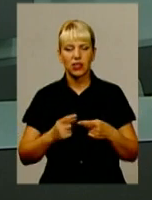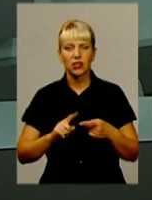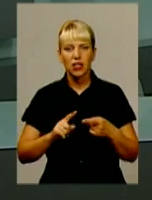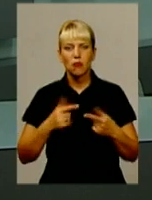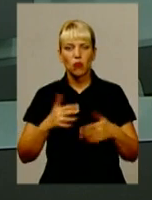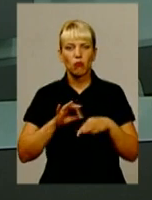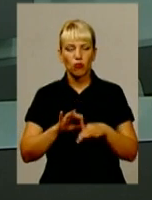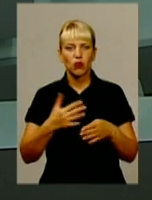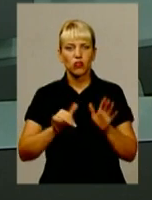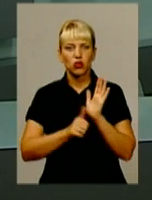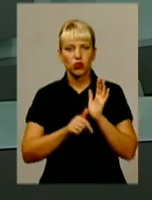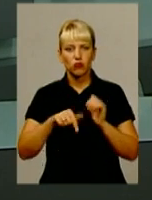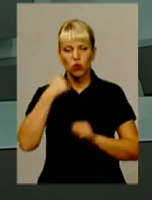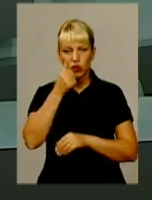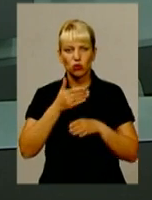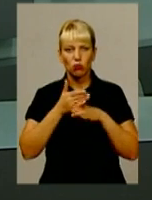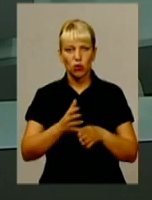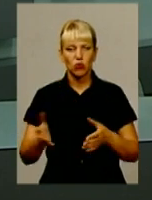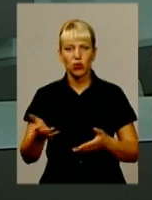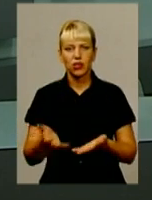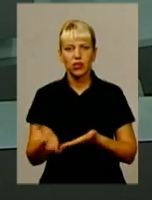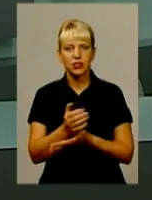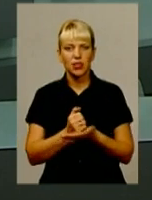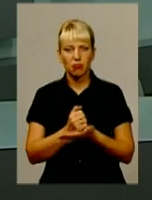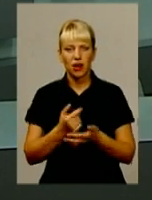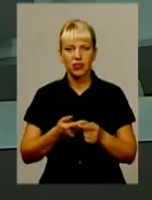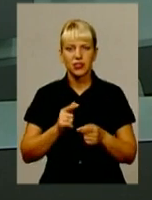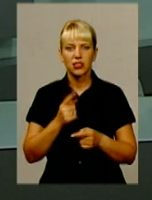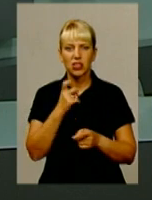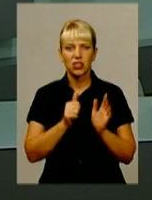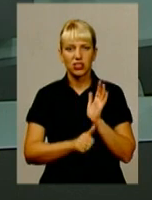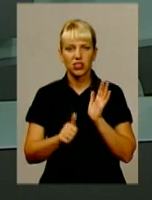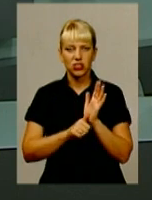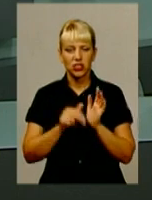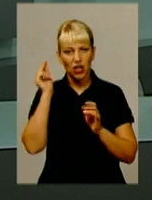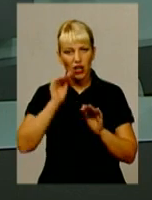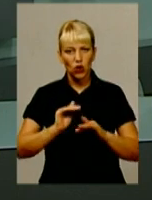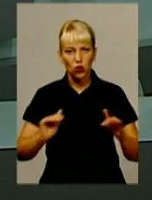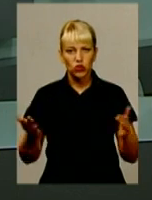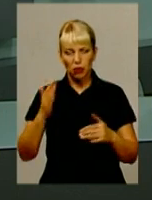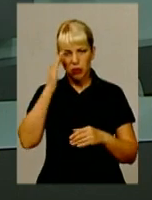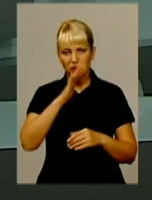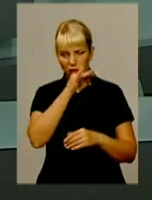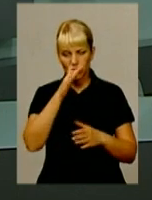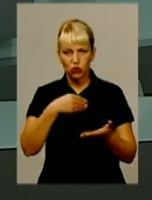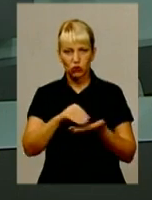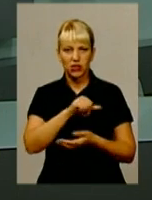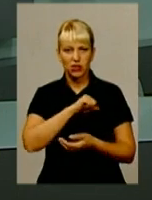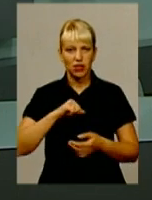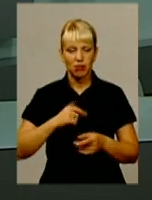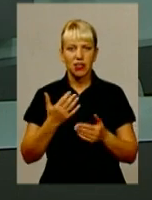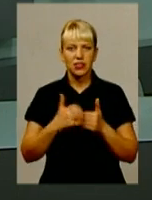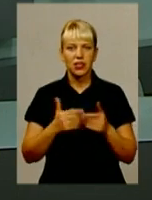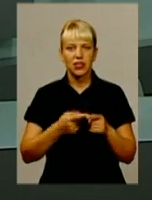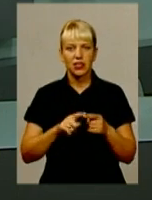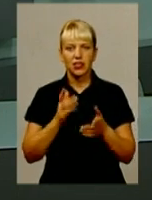Цьогоріч допомогли зібратися у школу 150 учнів, чиї батьки не мають змоги самотужки придбати все необхідне. Серед